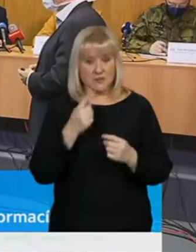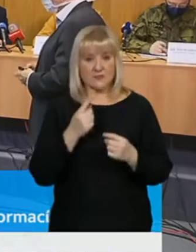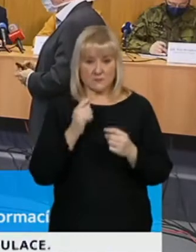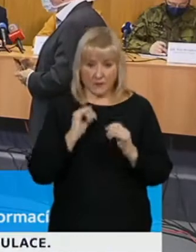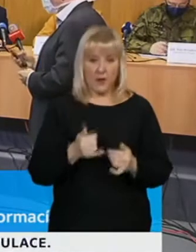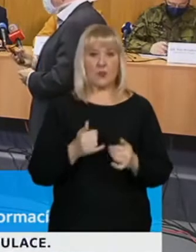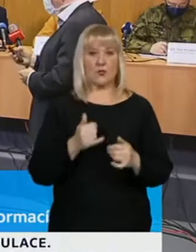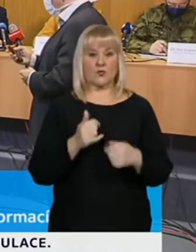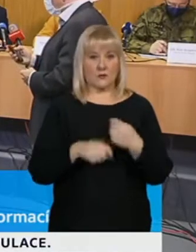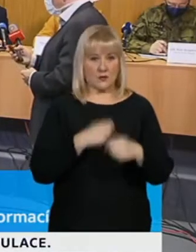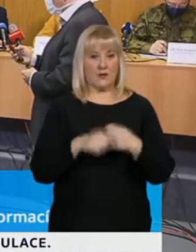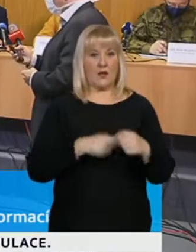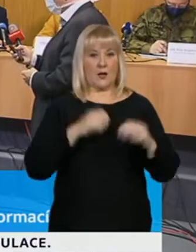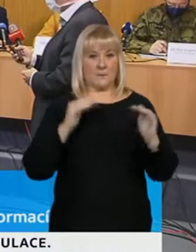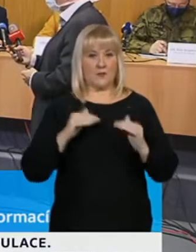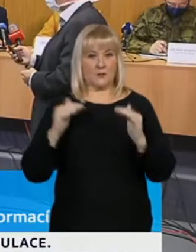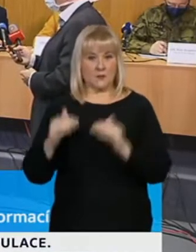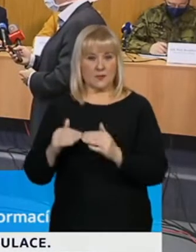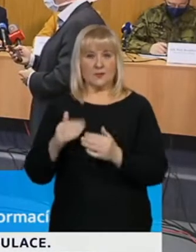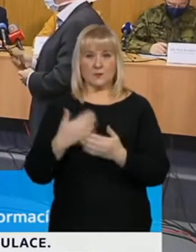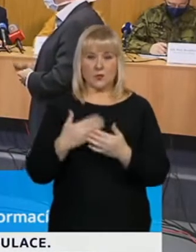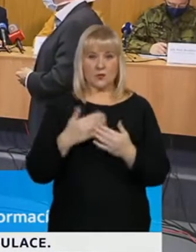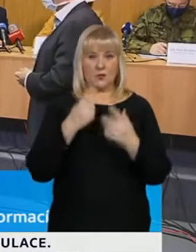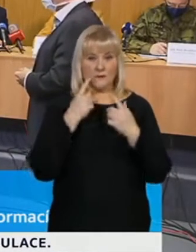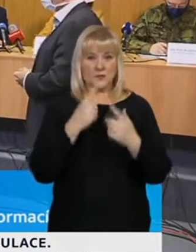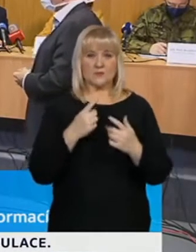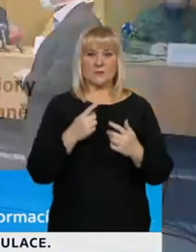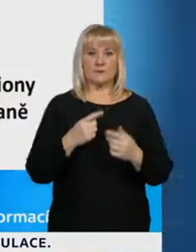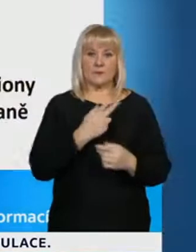číslech, tak i na těch číslech nemocničních.